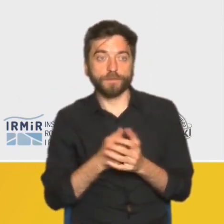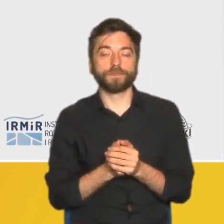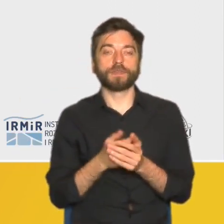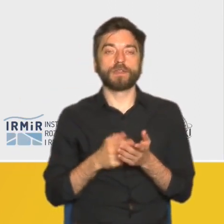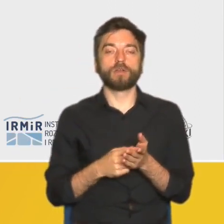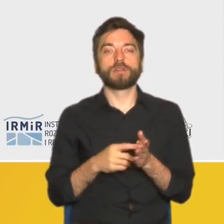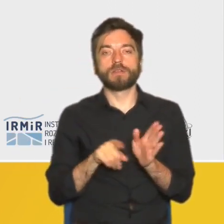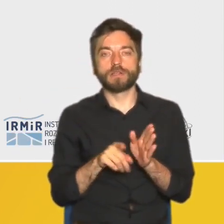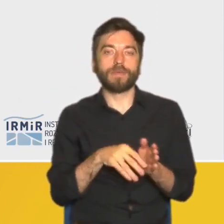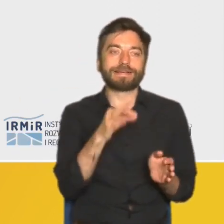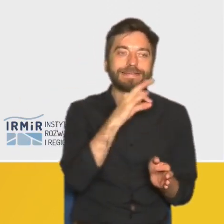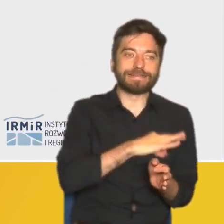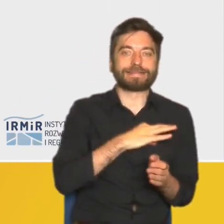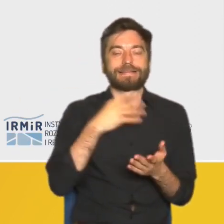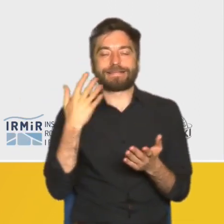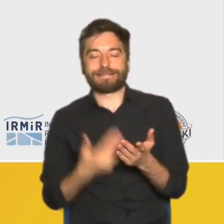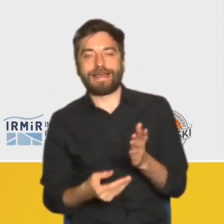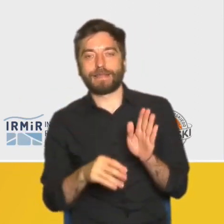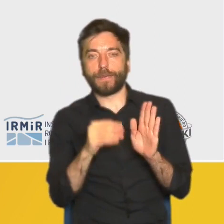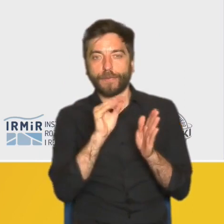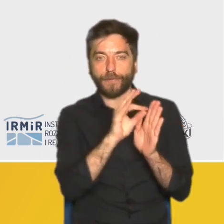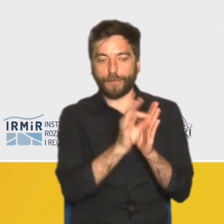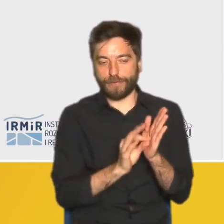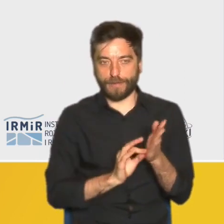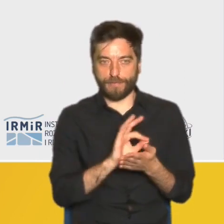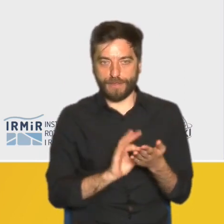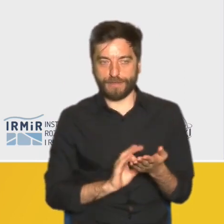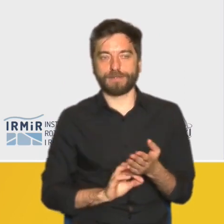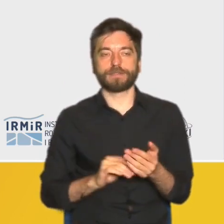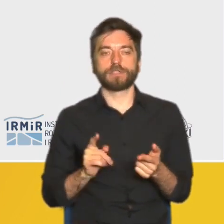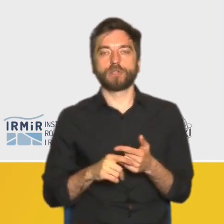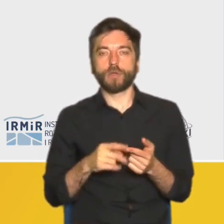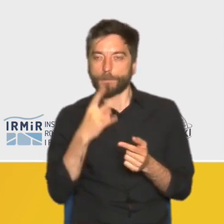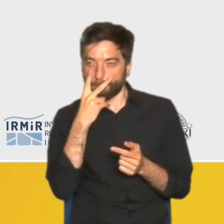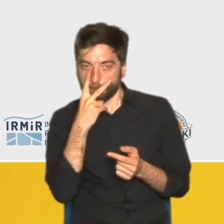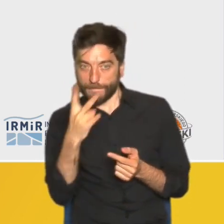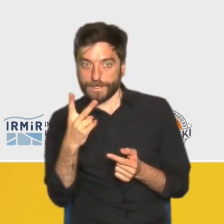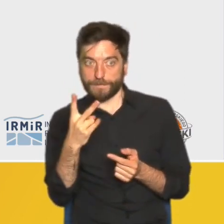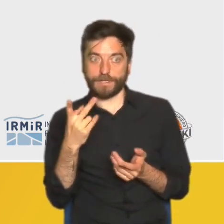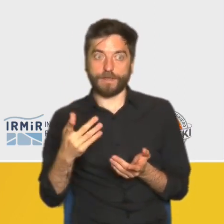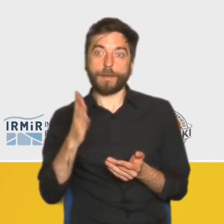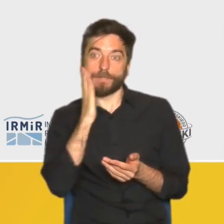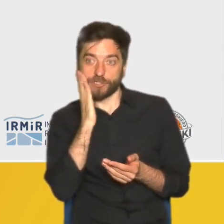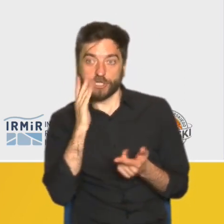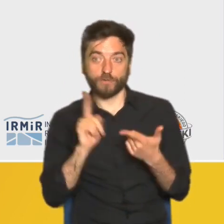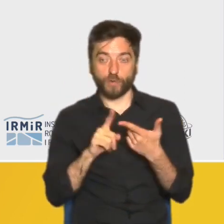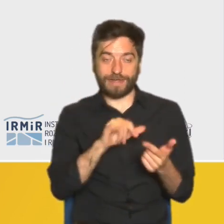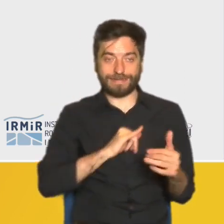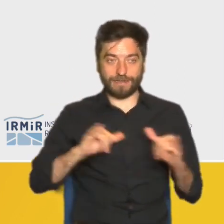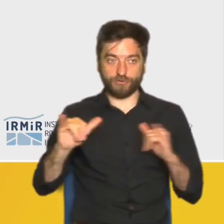państwu też taki katalog zysków i strat właśnie z perspektywy mieszkańców i z perspektywy samorządowców i pewne